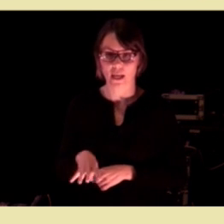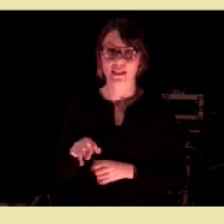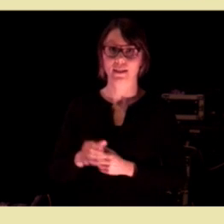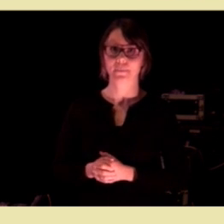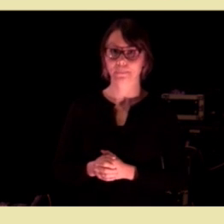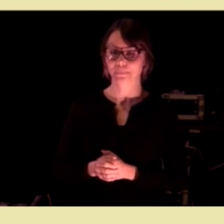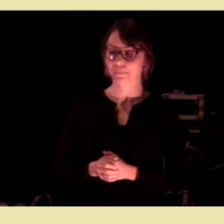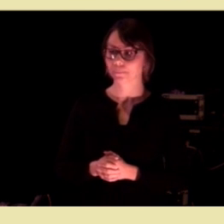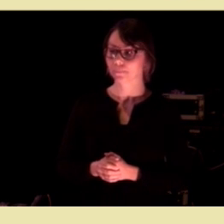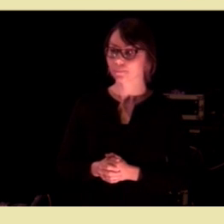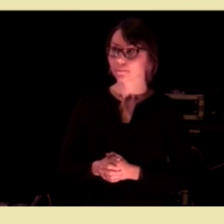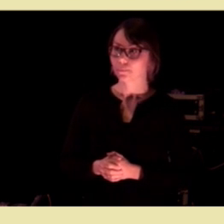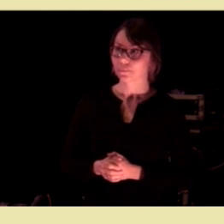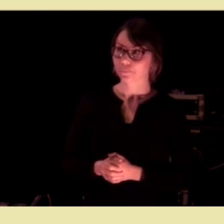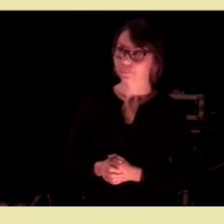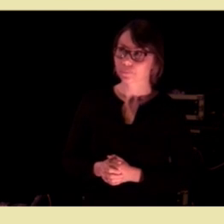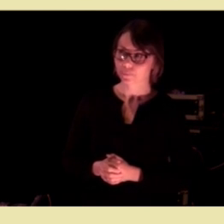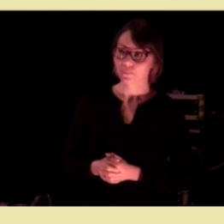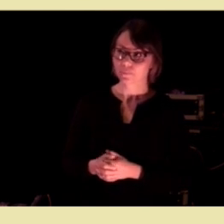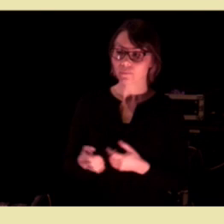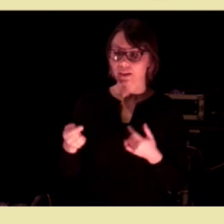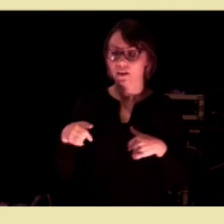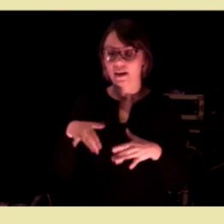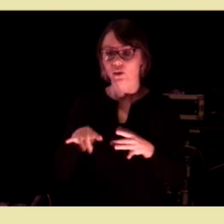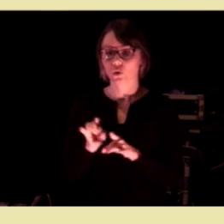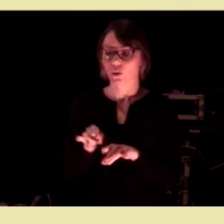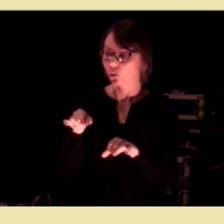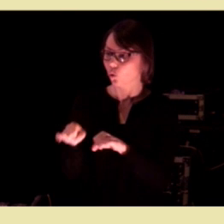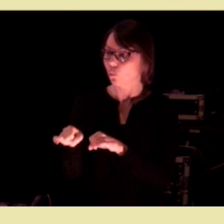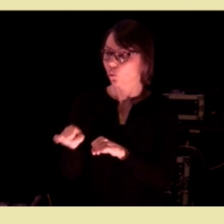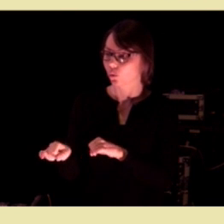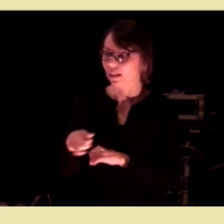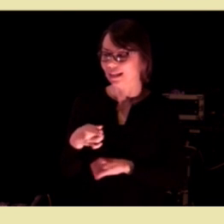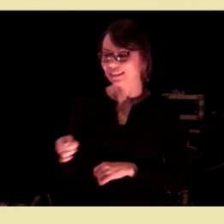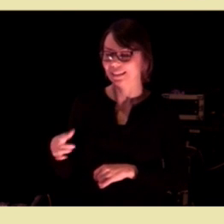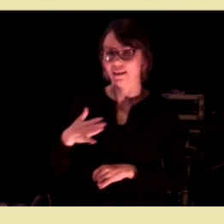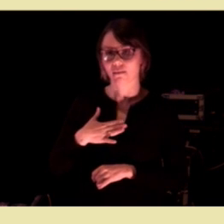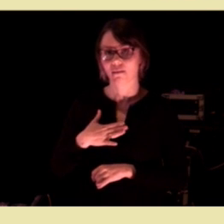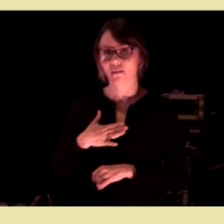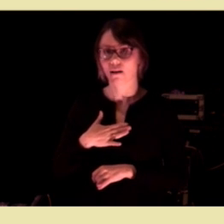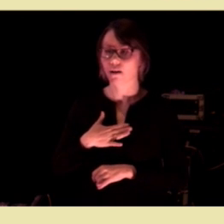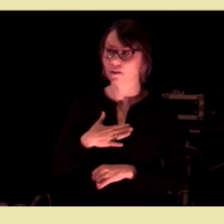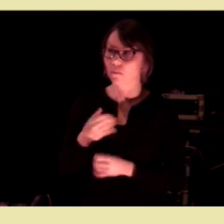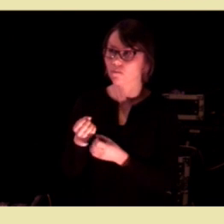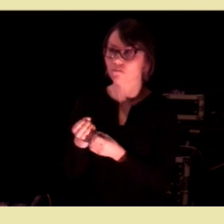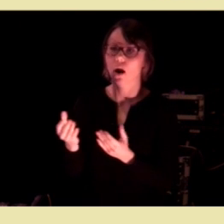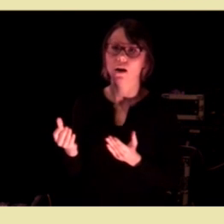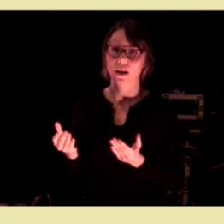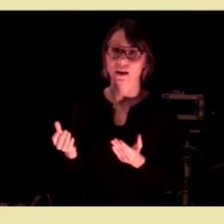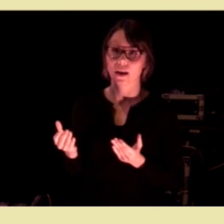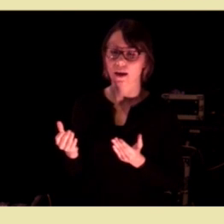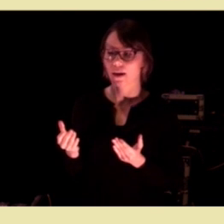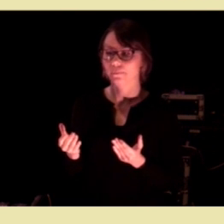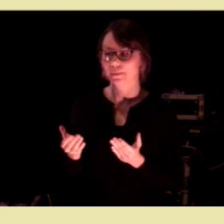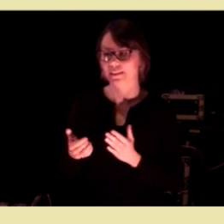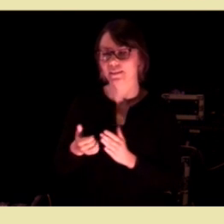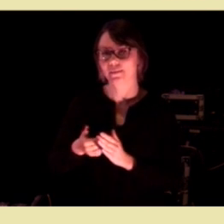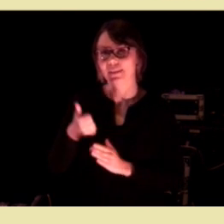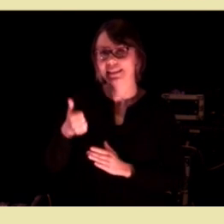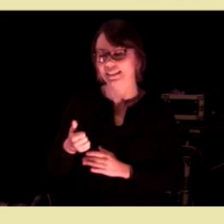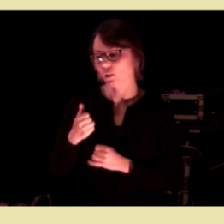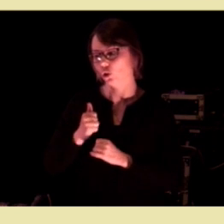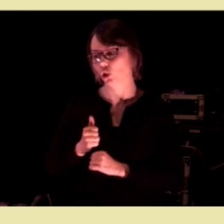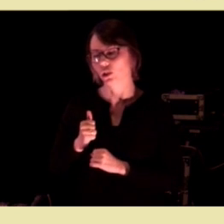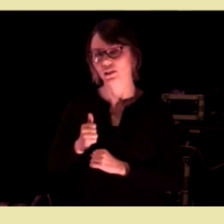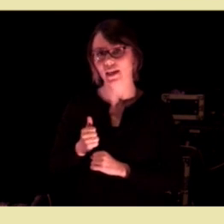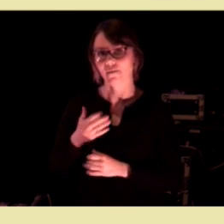I dag så er det slik at det er kommunene som bærer mange av de viktigste og